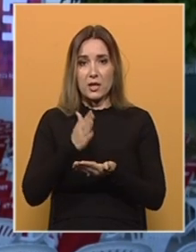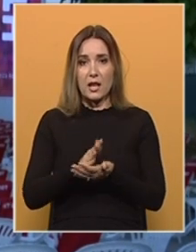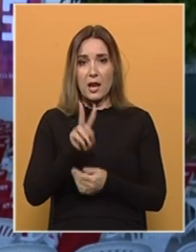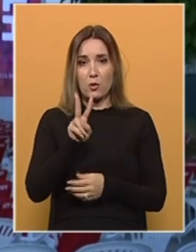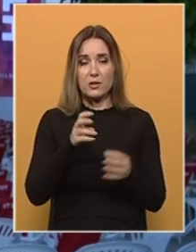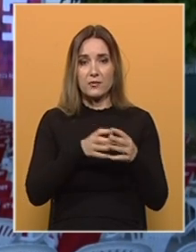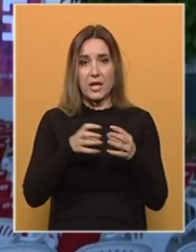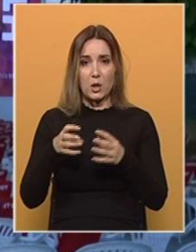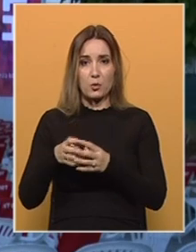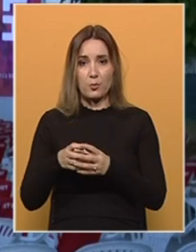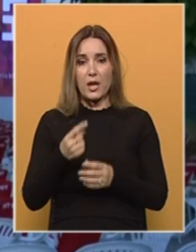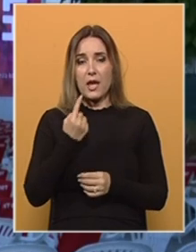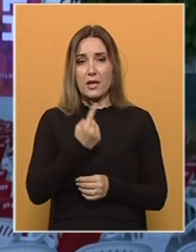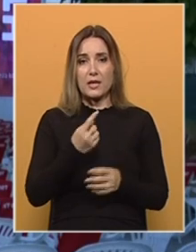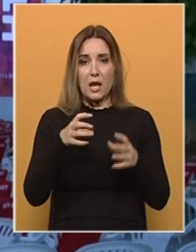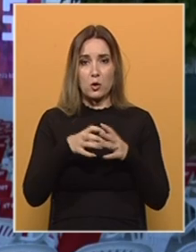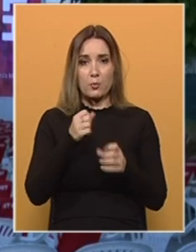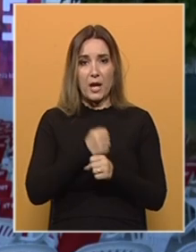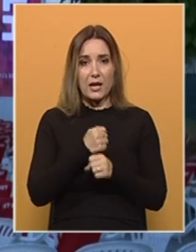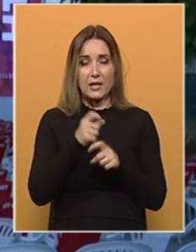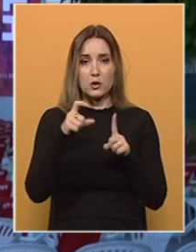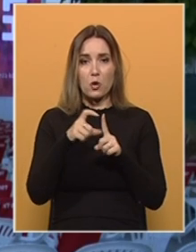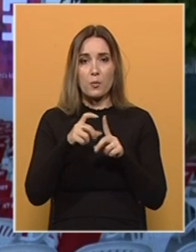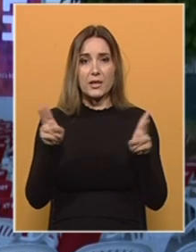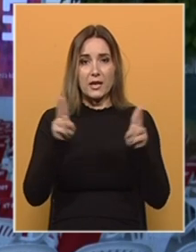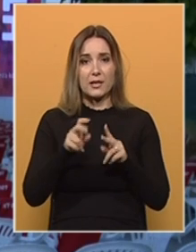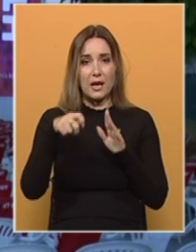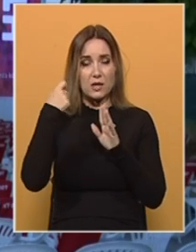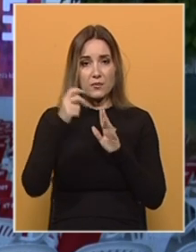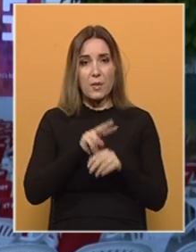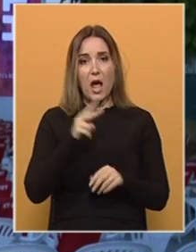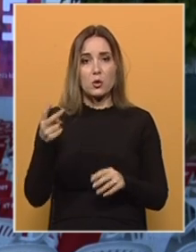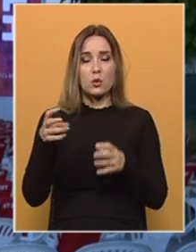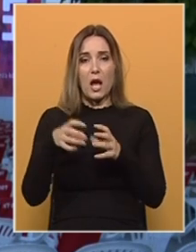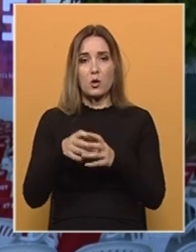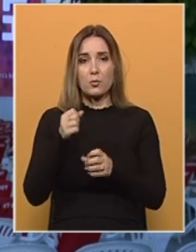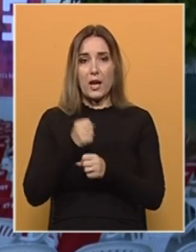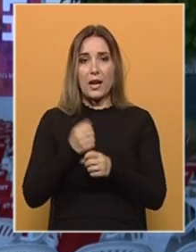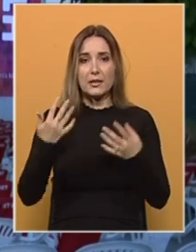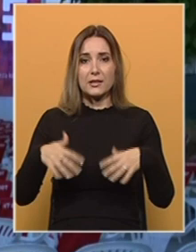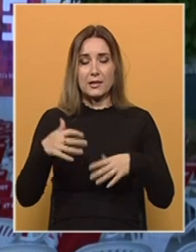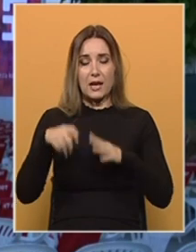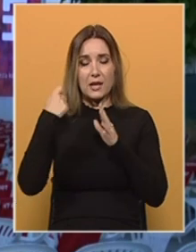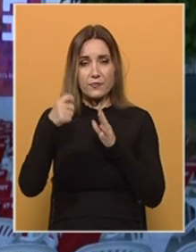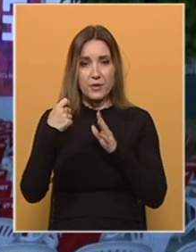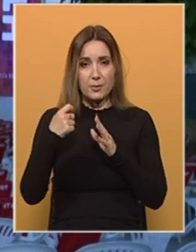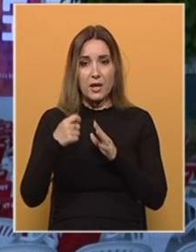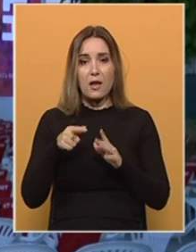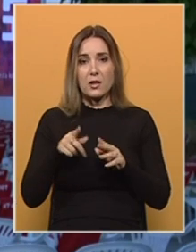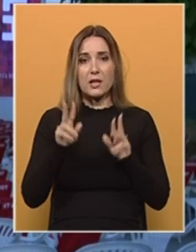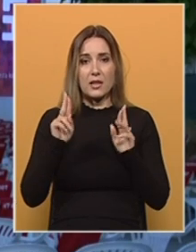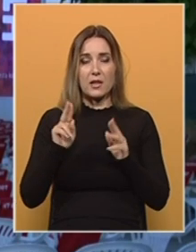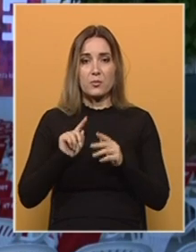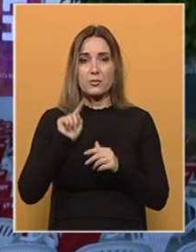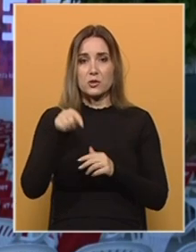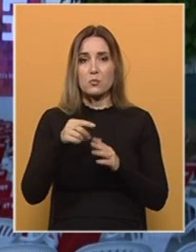dvije grupe. Jedna grupa radi dokumentarni kratki film, a druga grupa radi igrani film. Tako da se nadam da ćemo